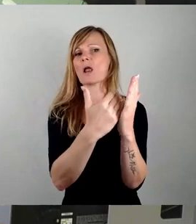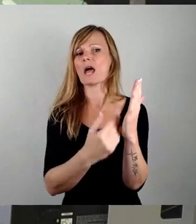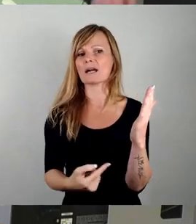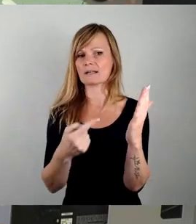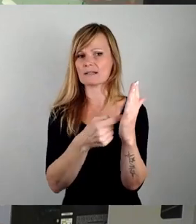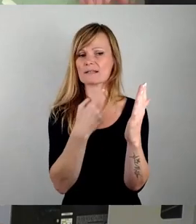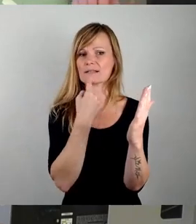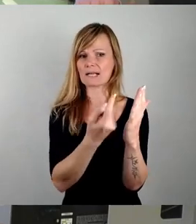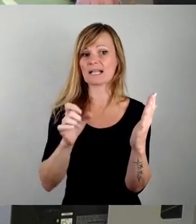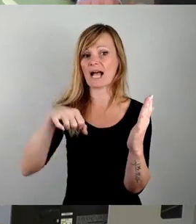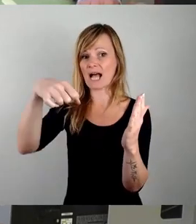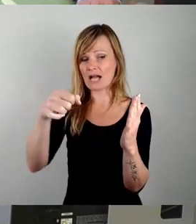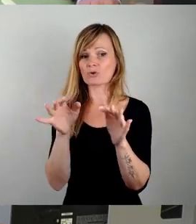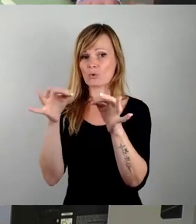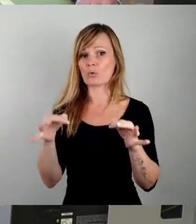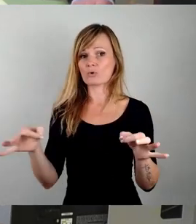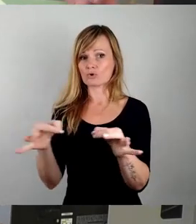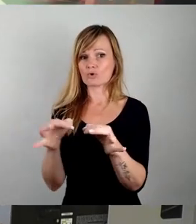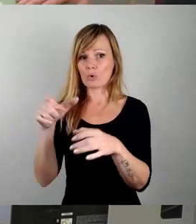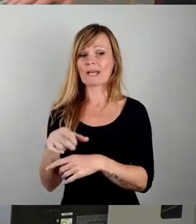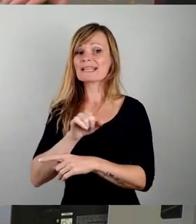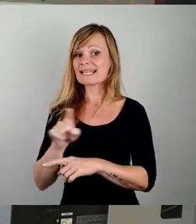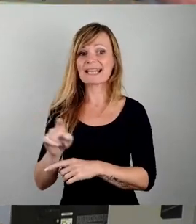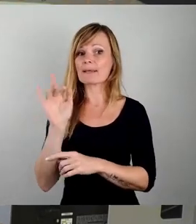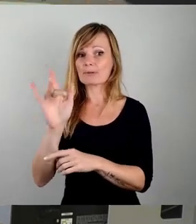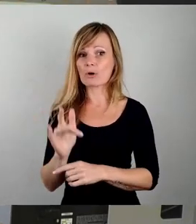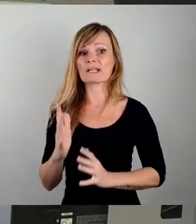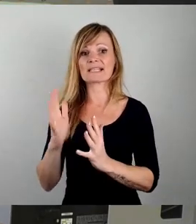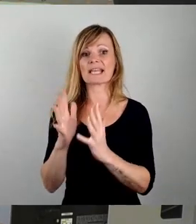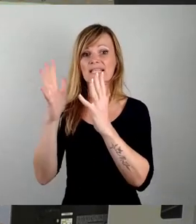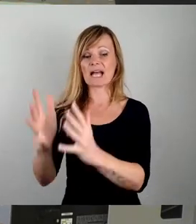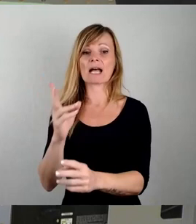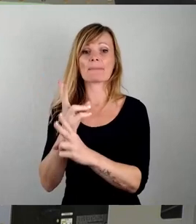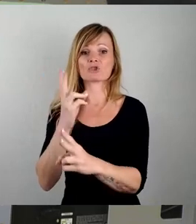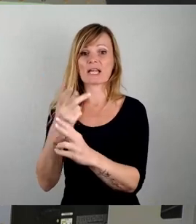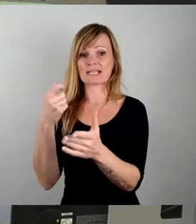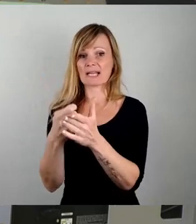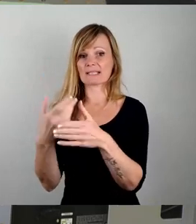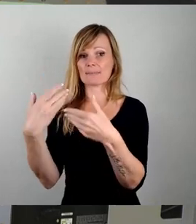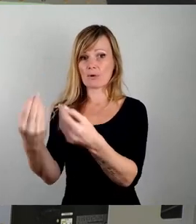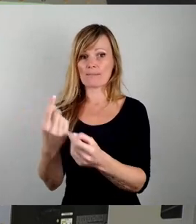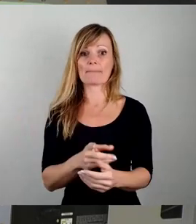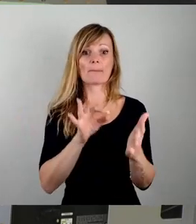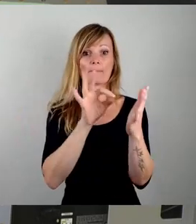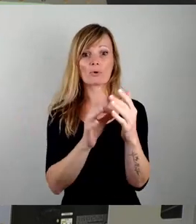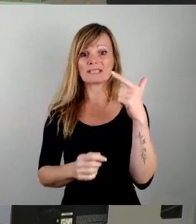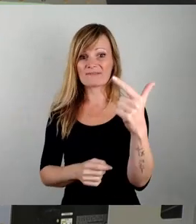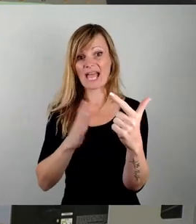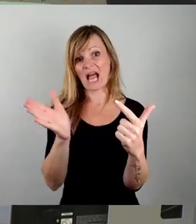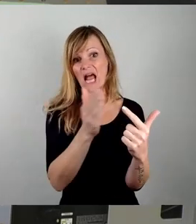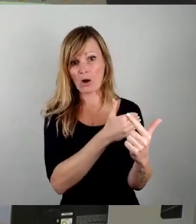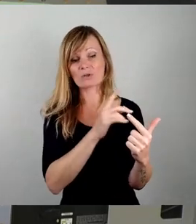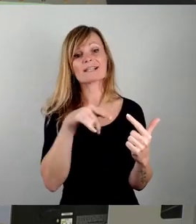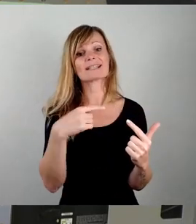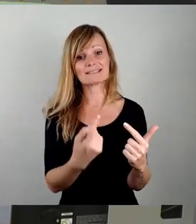dass Garagengrundstücke, die nicht betroffen sind, eine zehnjährige Bestandsgarantie bekommen. Aber wenn Sie den Punkt zwei rausnehmen, dann